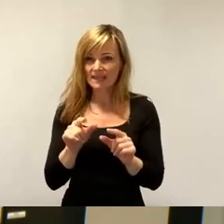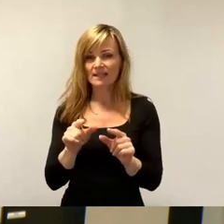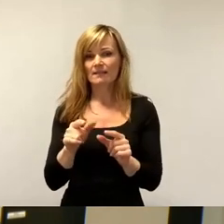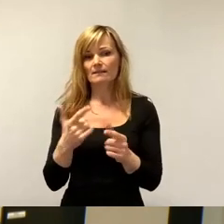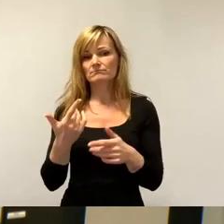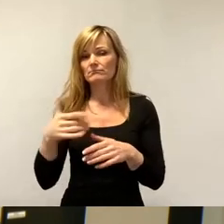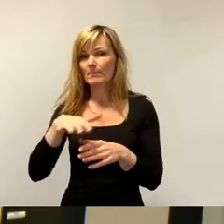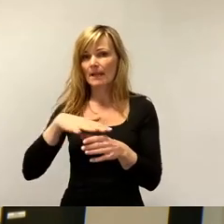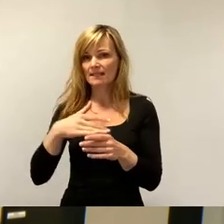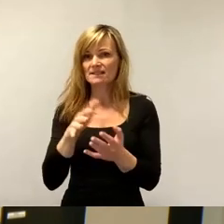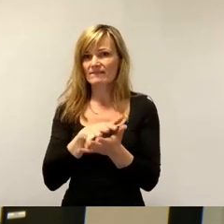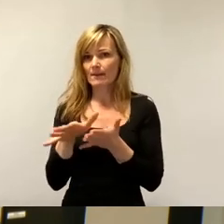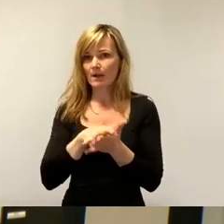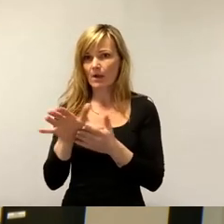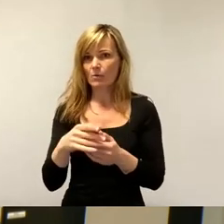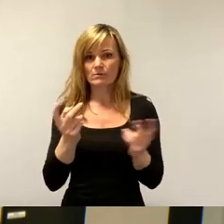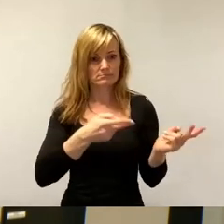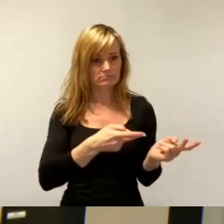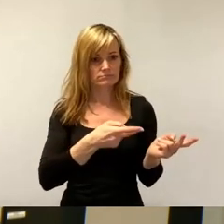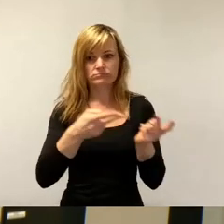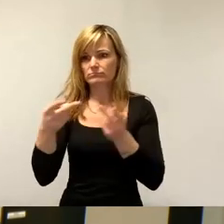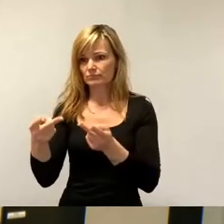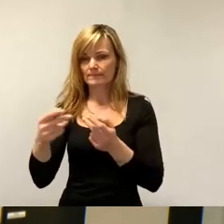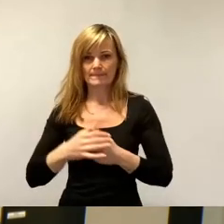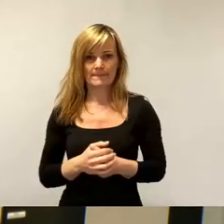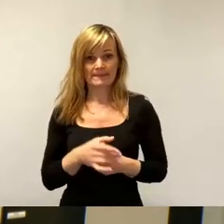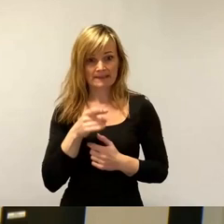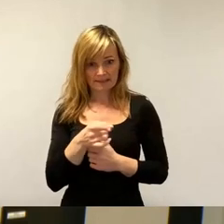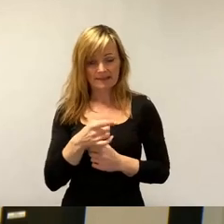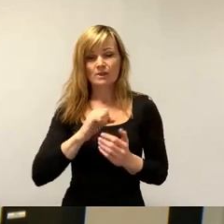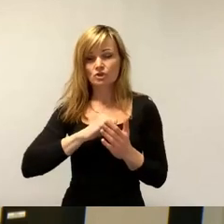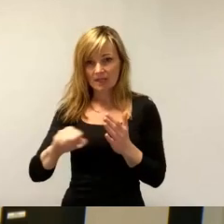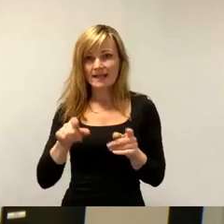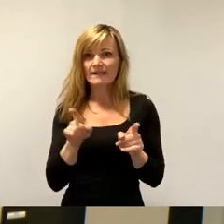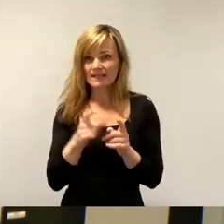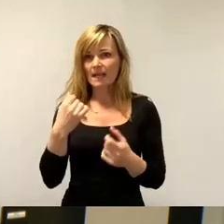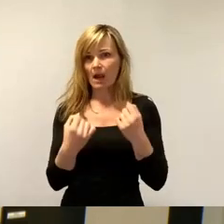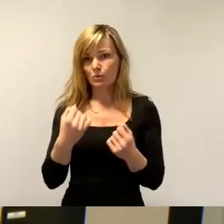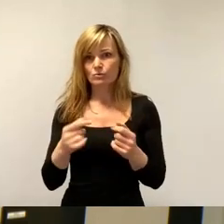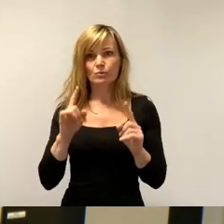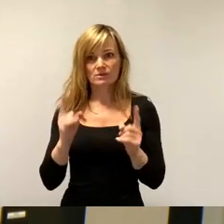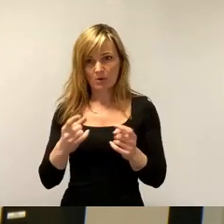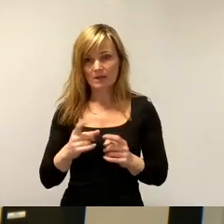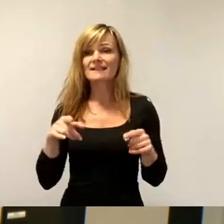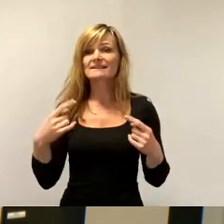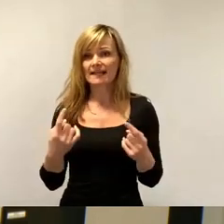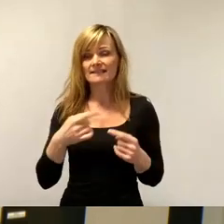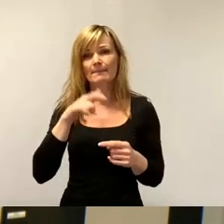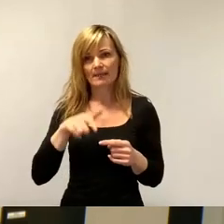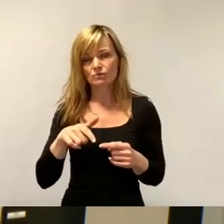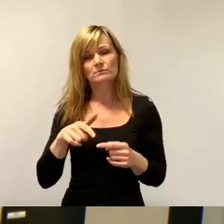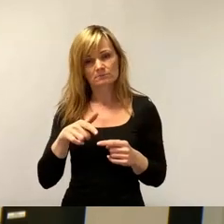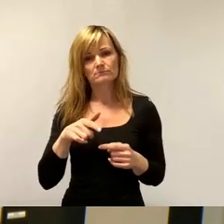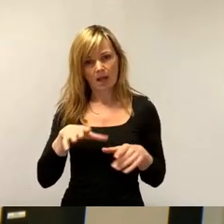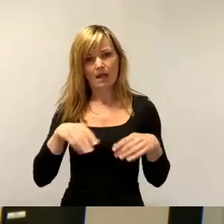heißt, die Verkehrsmittel müssen mindestens so schnell sein wie die Autos. Nur dann werden die Menschen wirklich umsteigen und dann können wir dieses